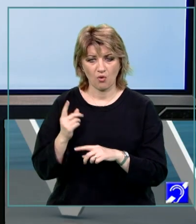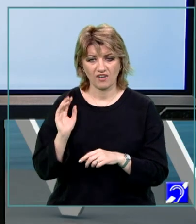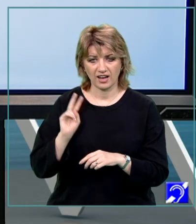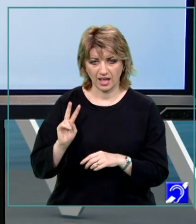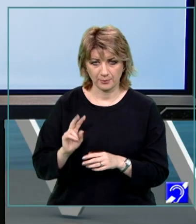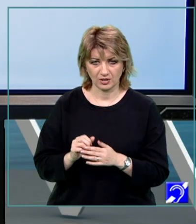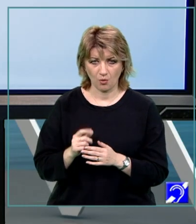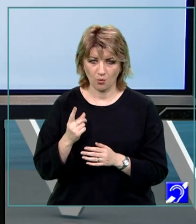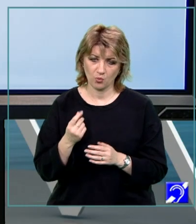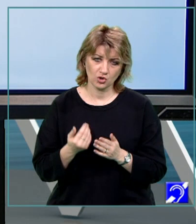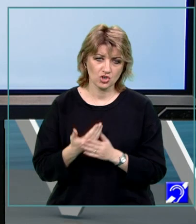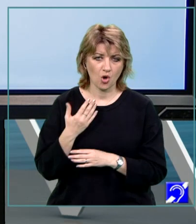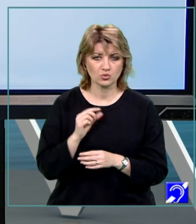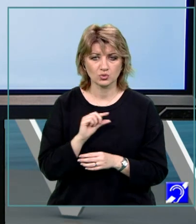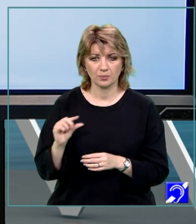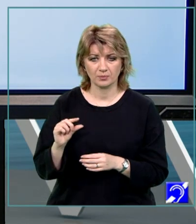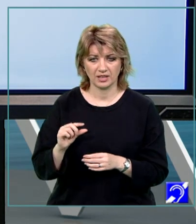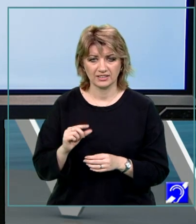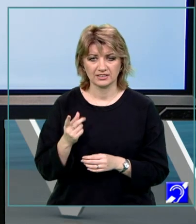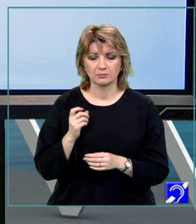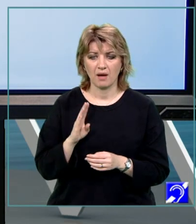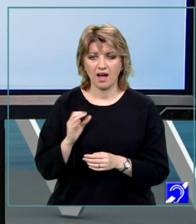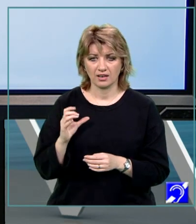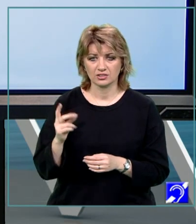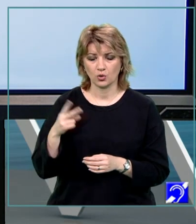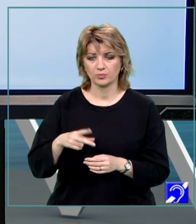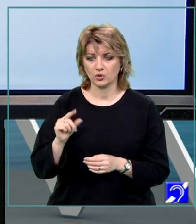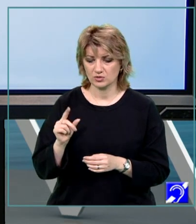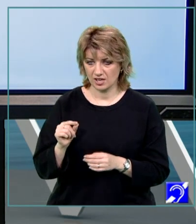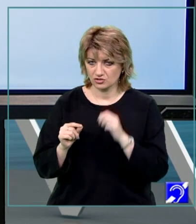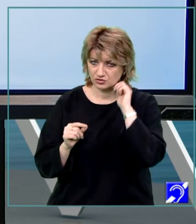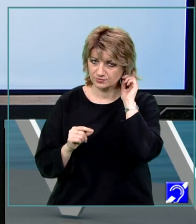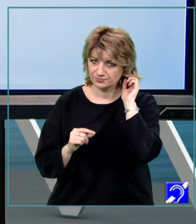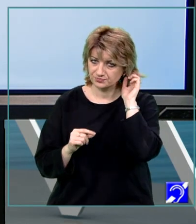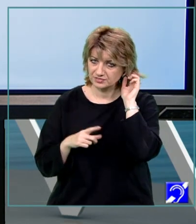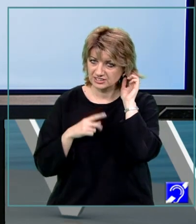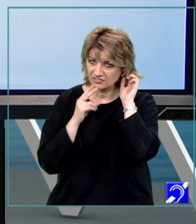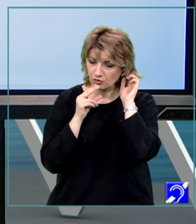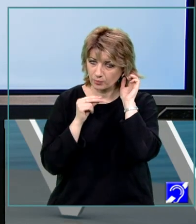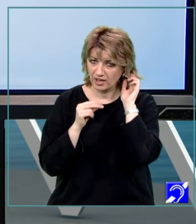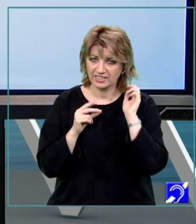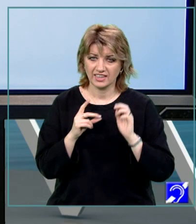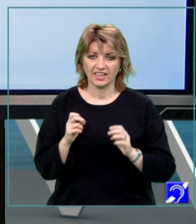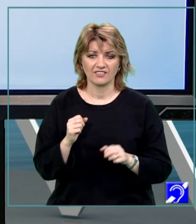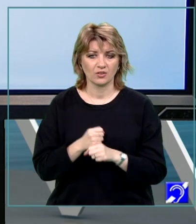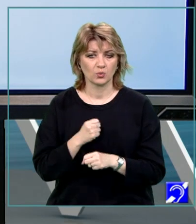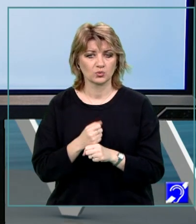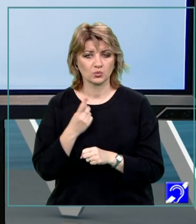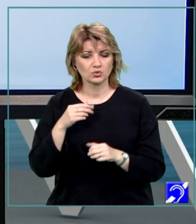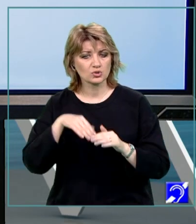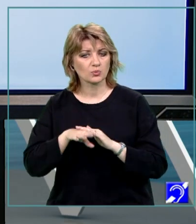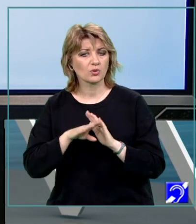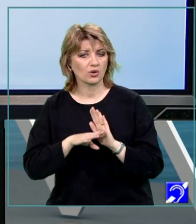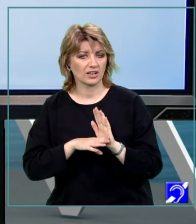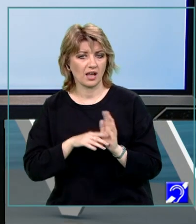propunem un nou subiect pre rezolvare din Bacalaureat 2020. Este vorba de realizarea unui subprogram